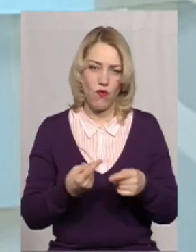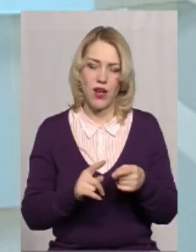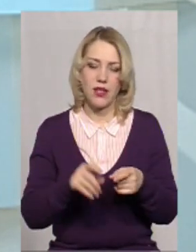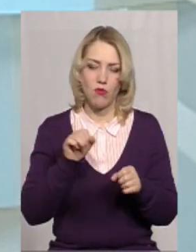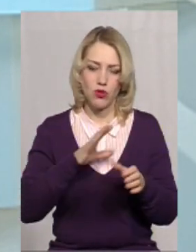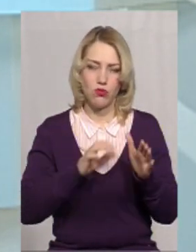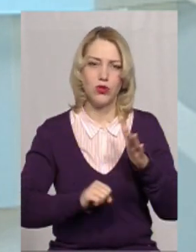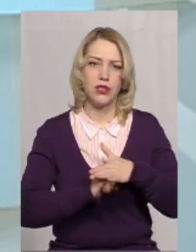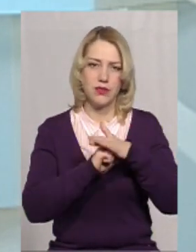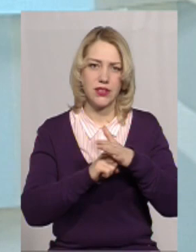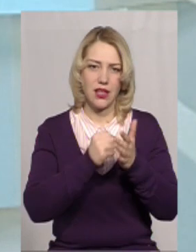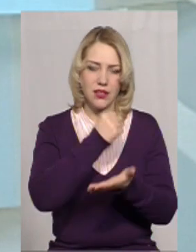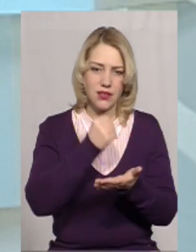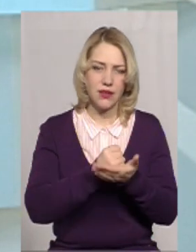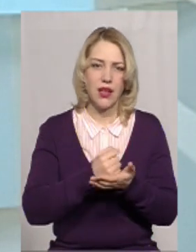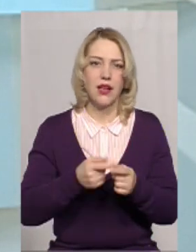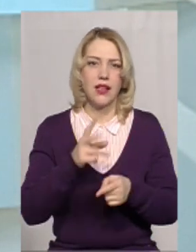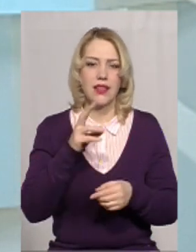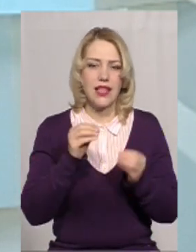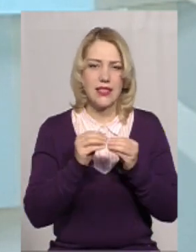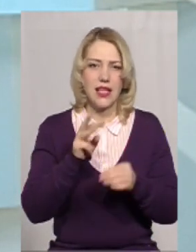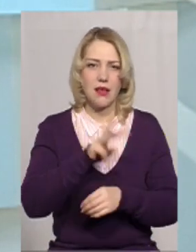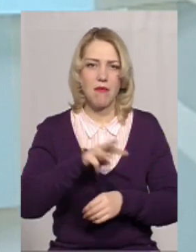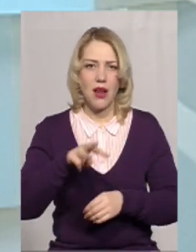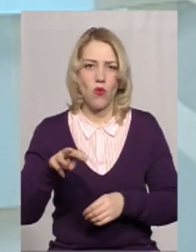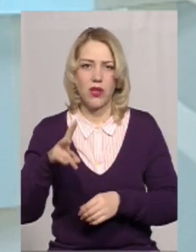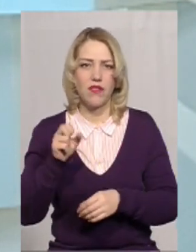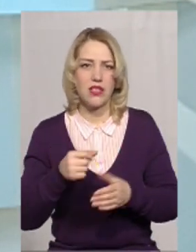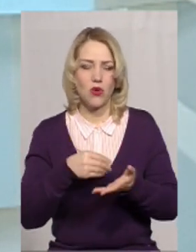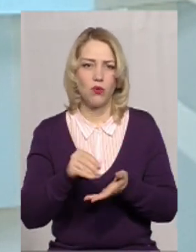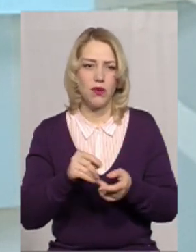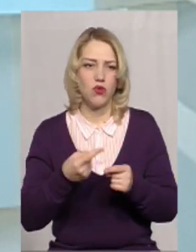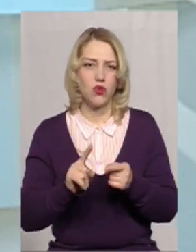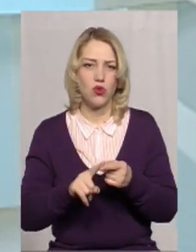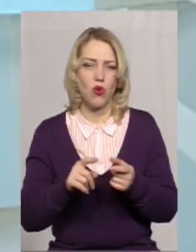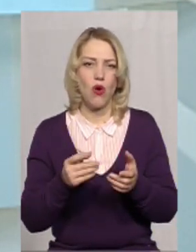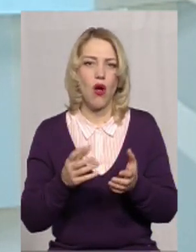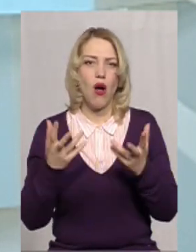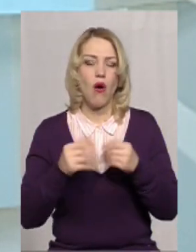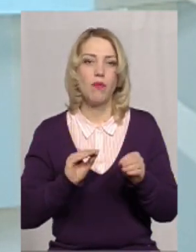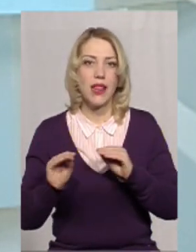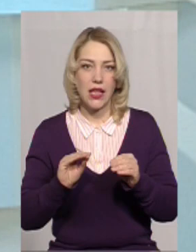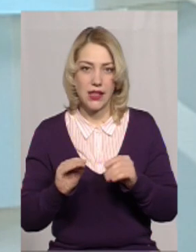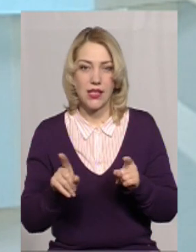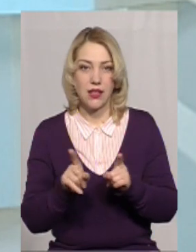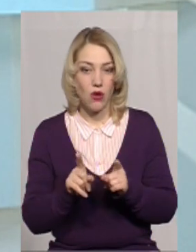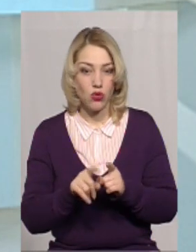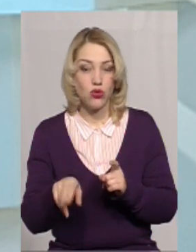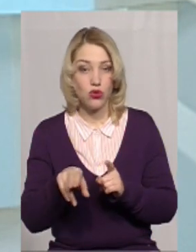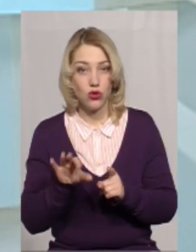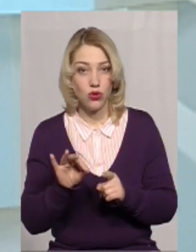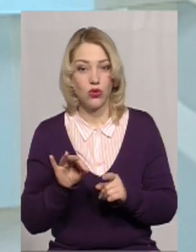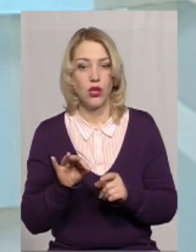обласною радою 10 мільйонів на закупівлю цього обладнання. Також, відповідно до того, щоб це